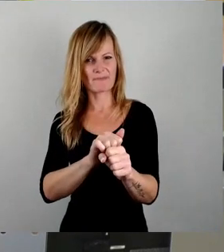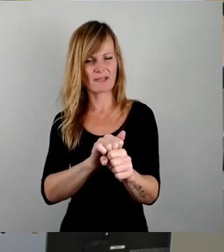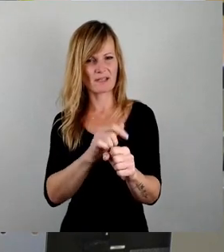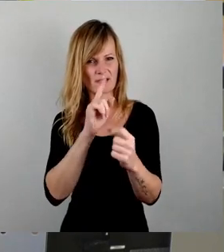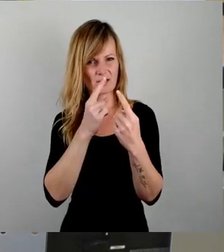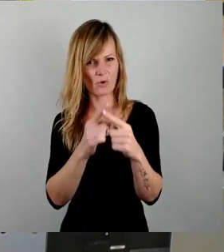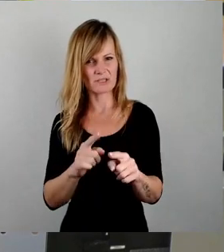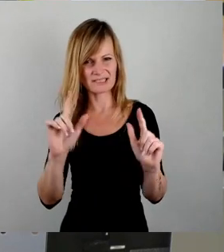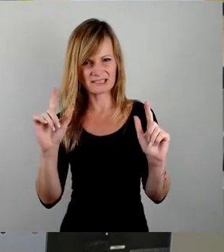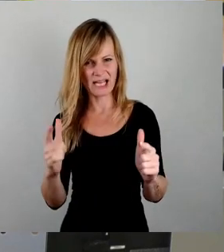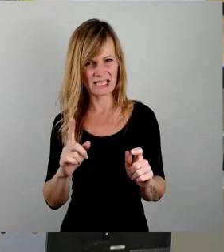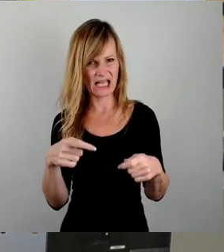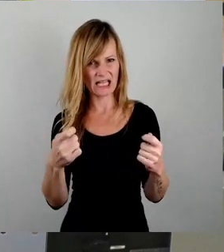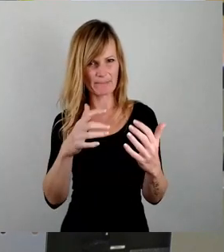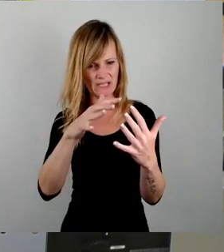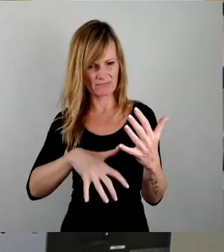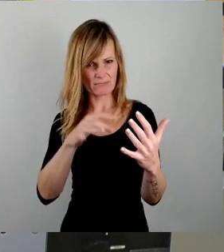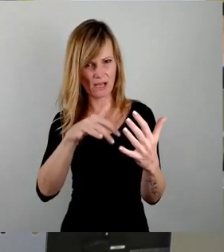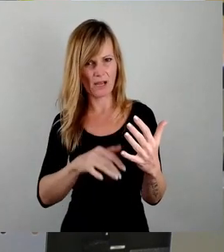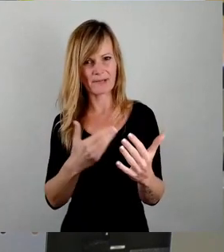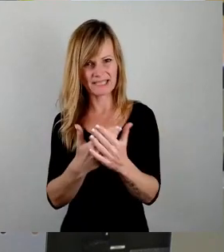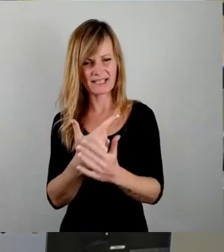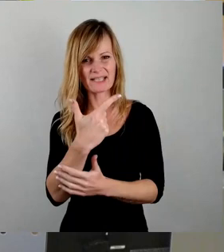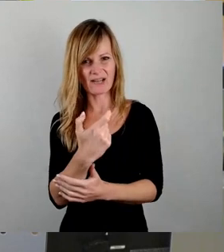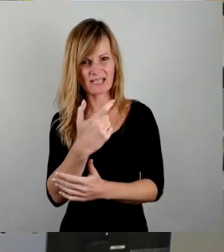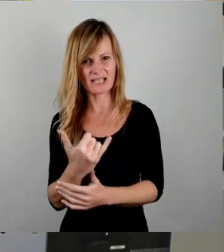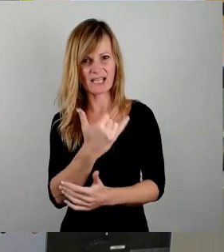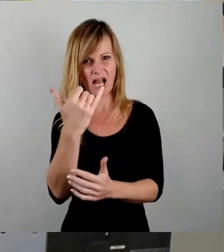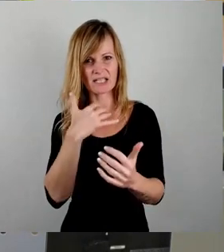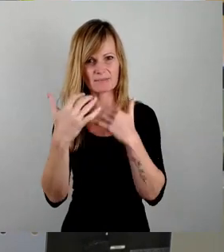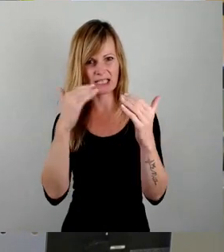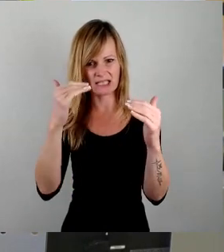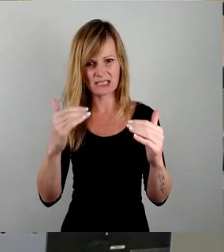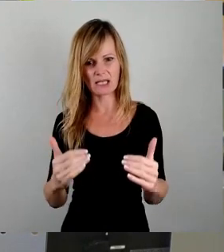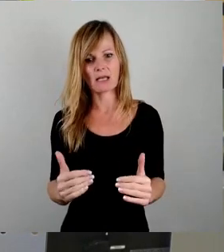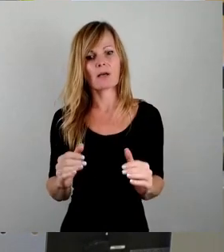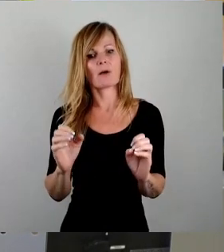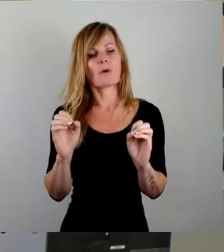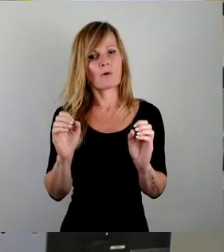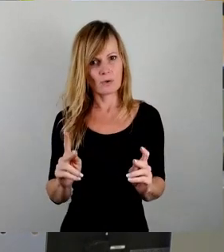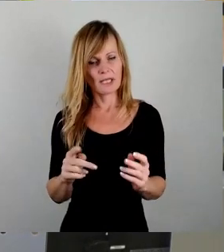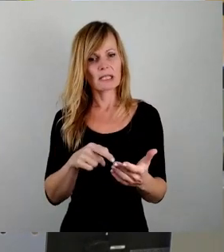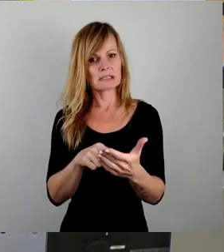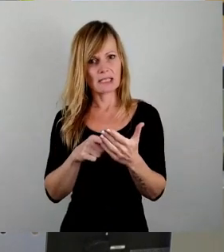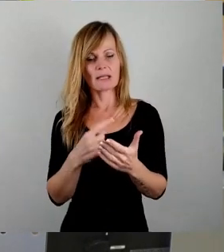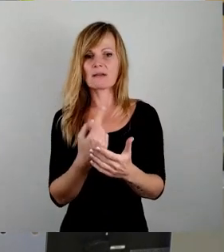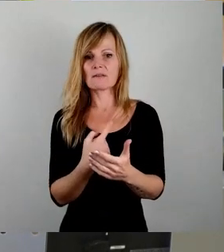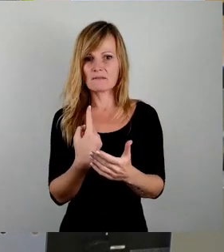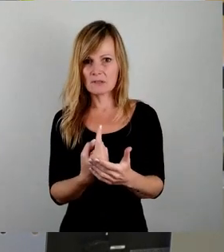die Finger. Aber die 20-Jahres-Berichte, die kann man durchaus zur Kenntnis nehmen. Und Sie deuten darauf hin, dass wir ein